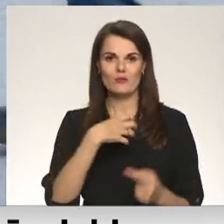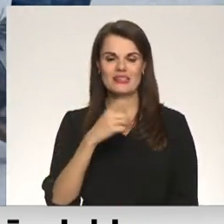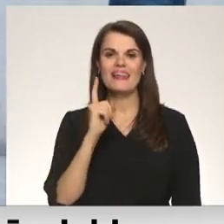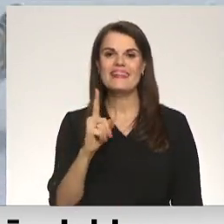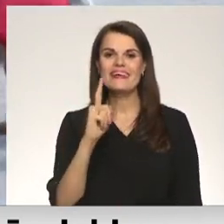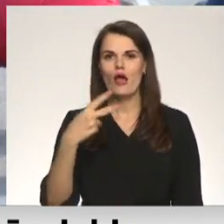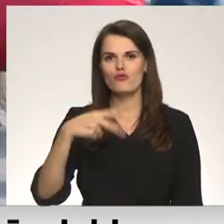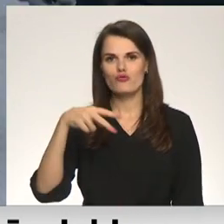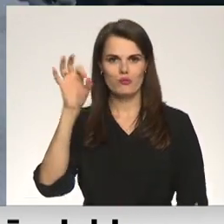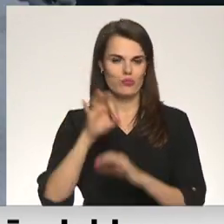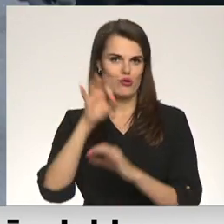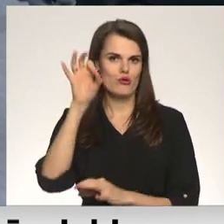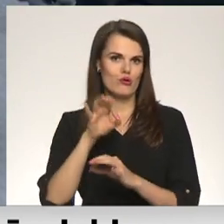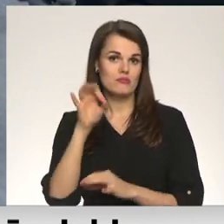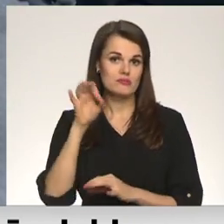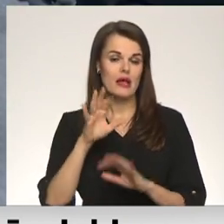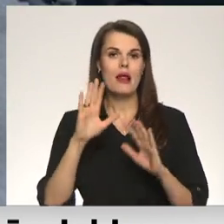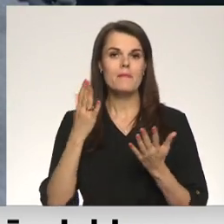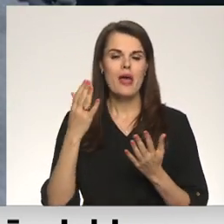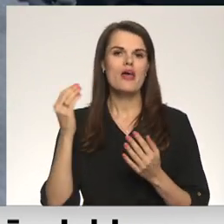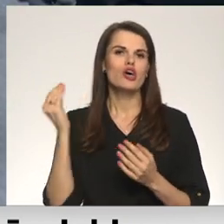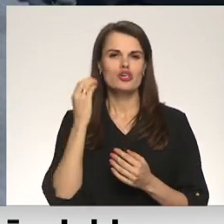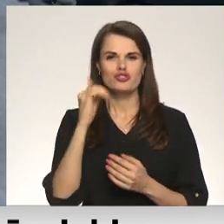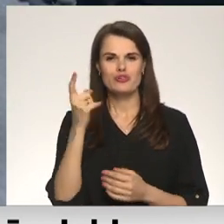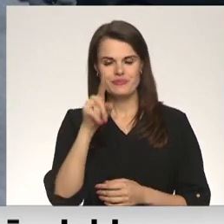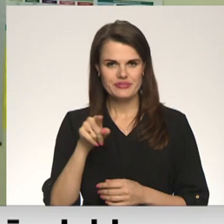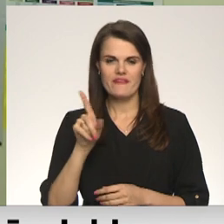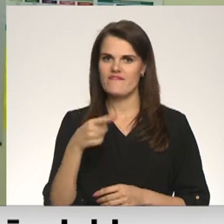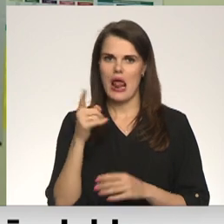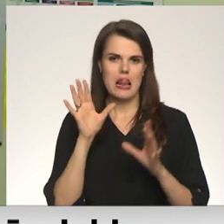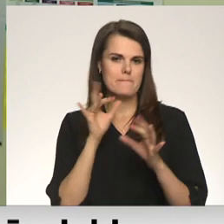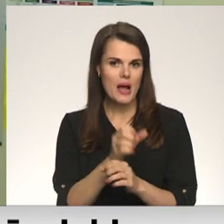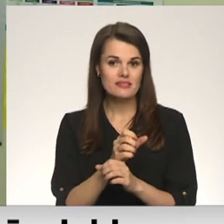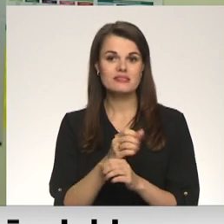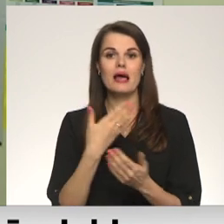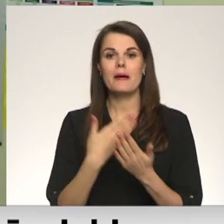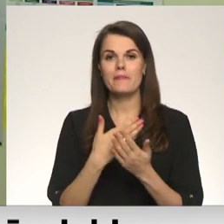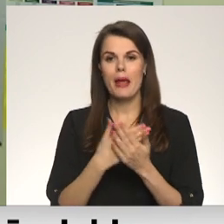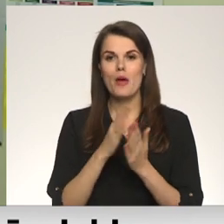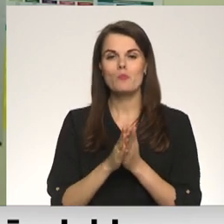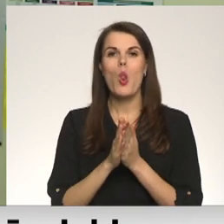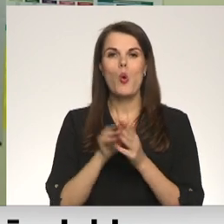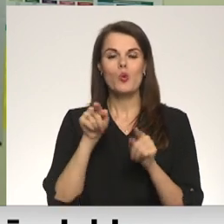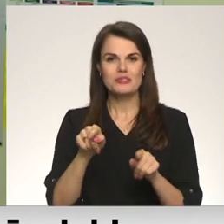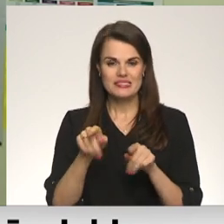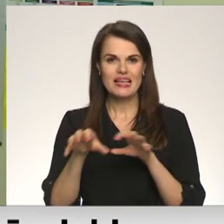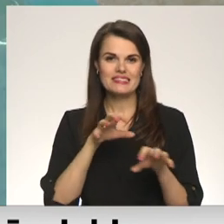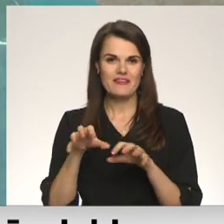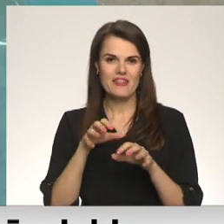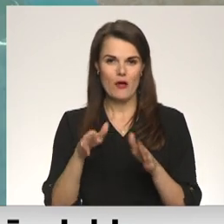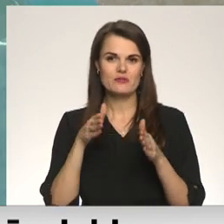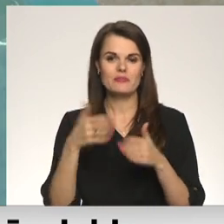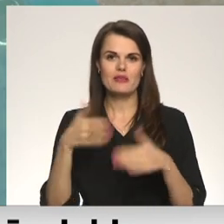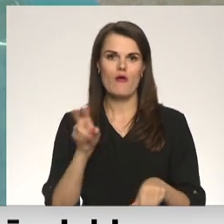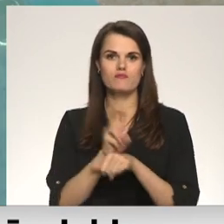tikai 20%, tur pretī sačipēti vēl mazāk. Piemēram, veterināro klīniku lūdzā jau apmeklējuši pieci dzīvnieki